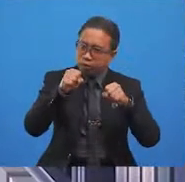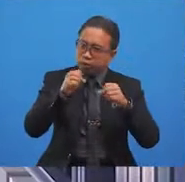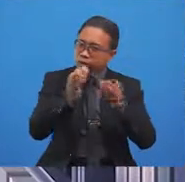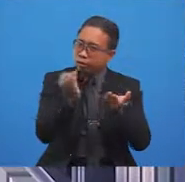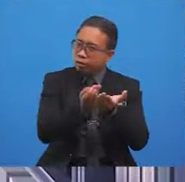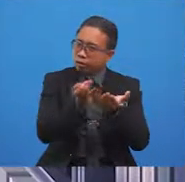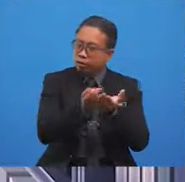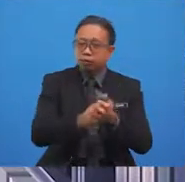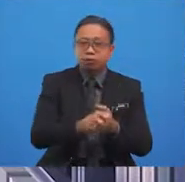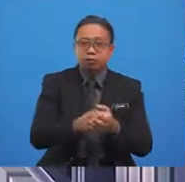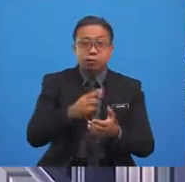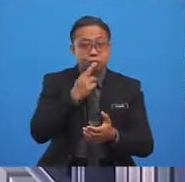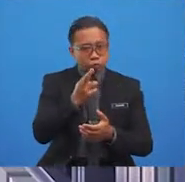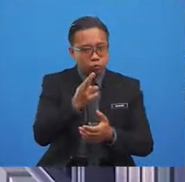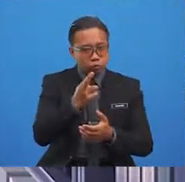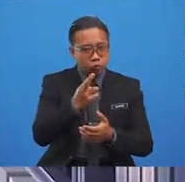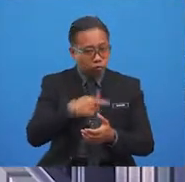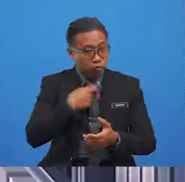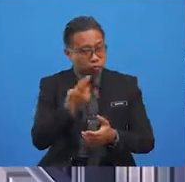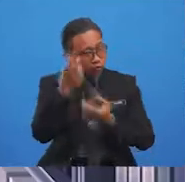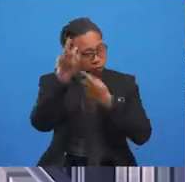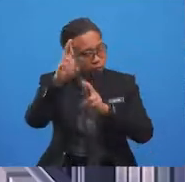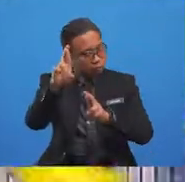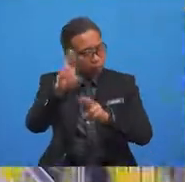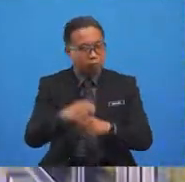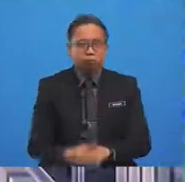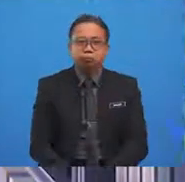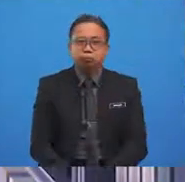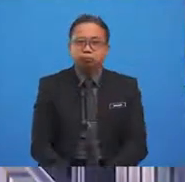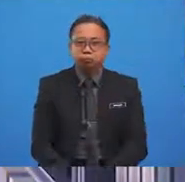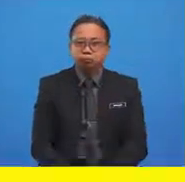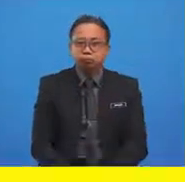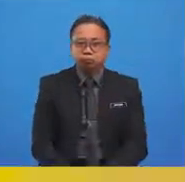girls, are you ready for another magical journey?